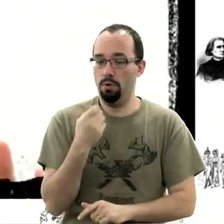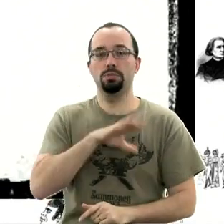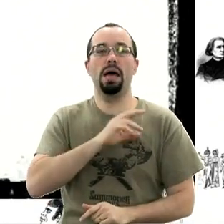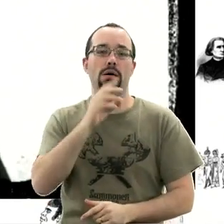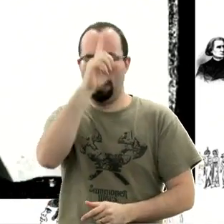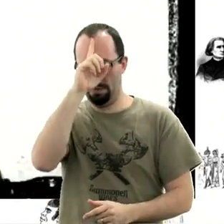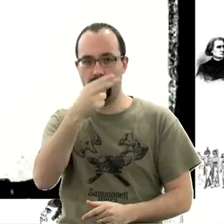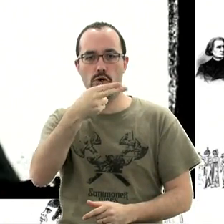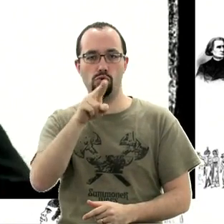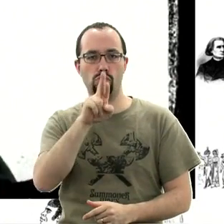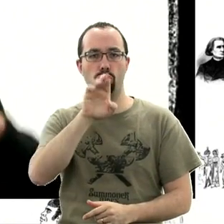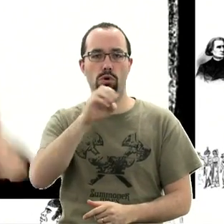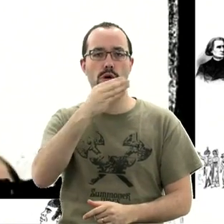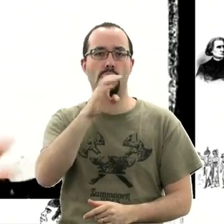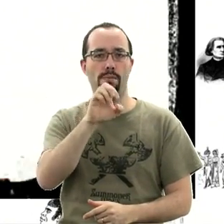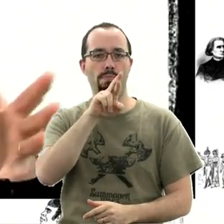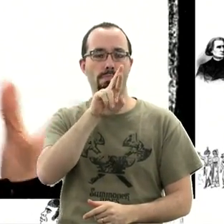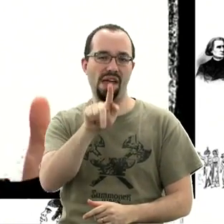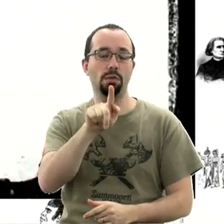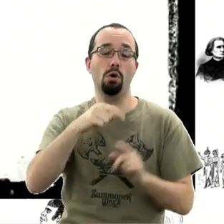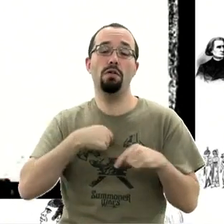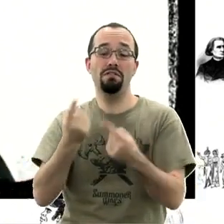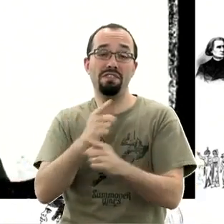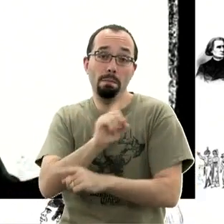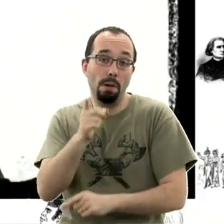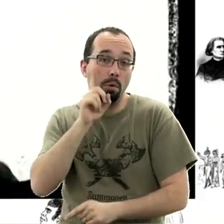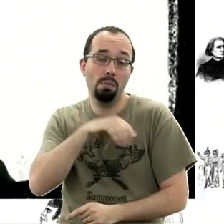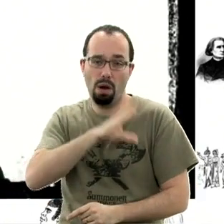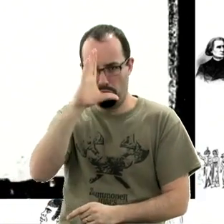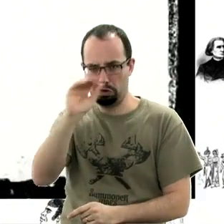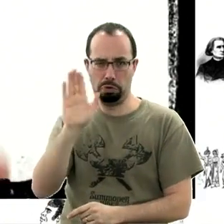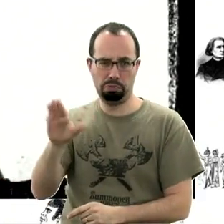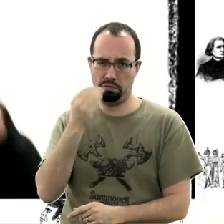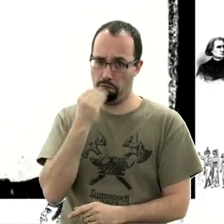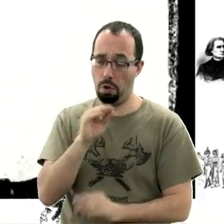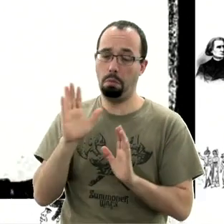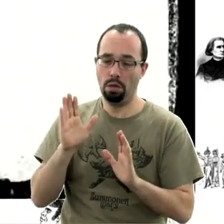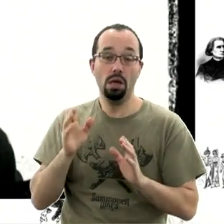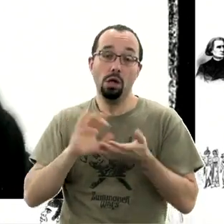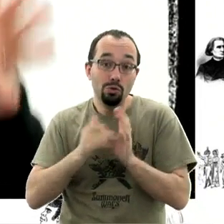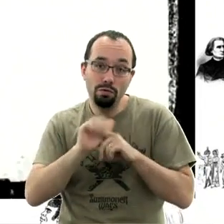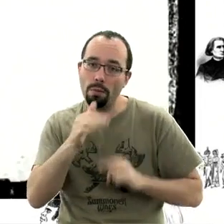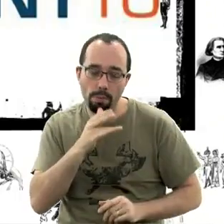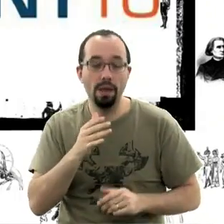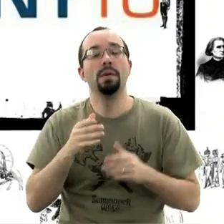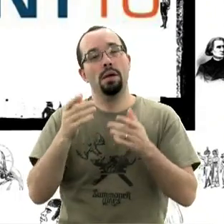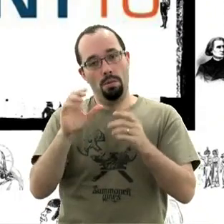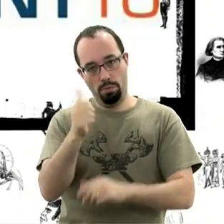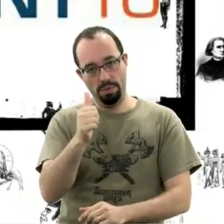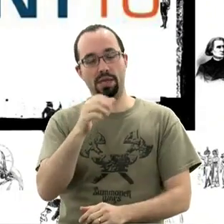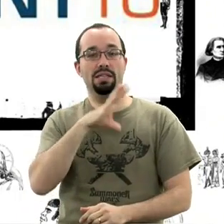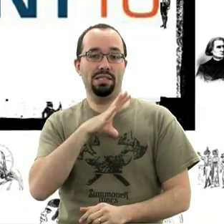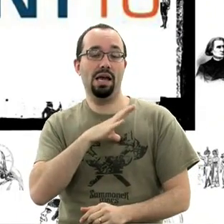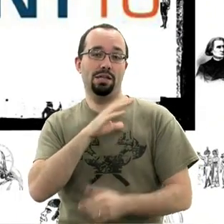Bon, nous, on n'y va pas parce que c'est un truc professionnel, assez froid. Et puis, on ne pas tout faire. Et février va être extrêmement chargé. Ça va commencer par la ToySphere de New York.